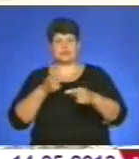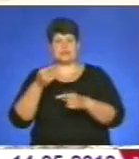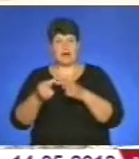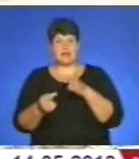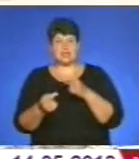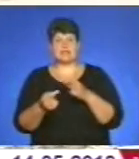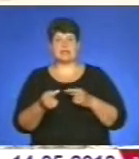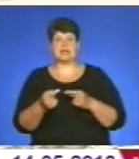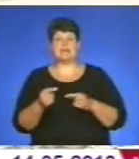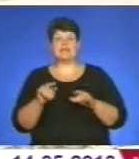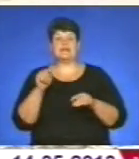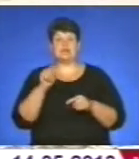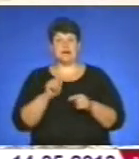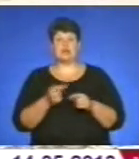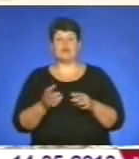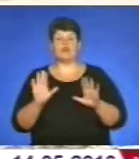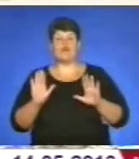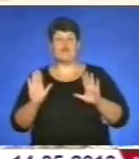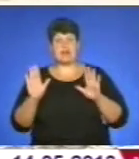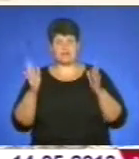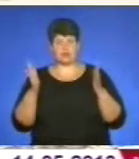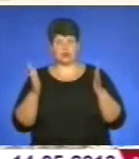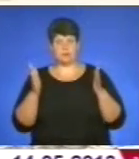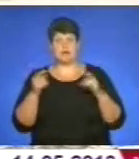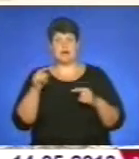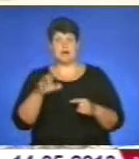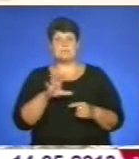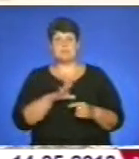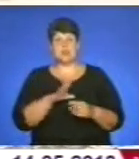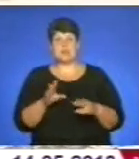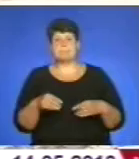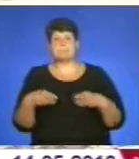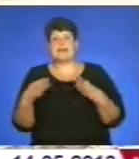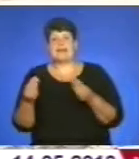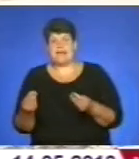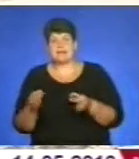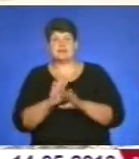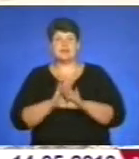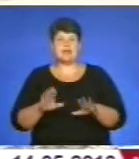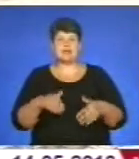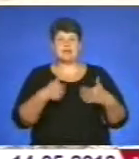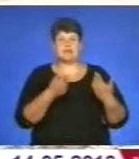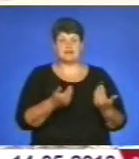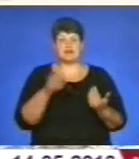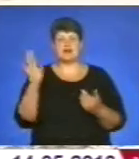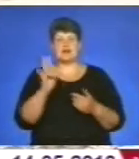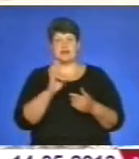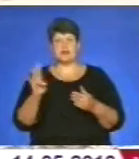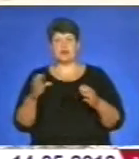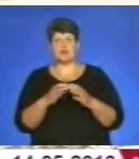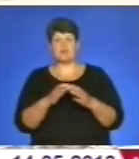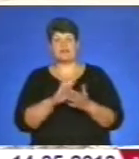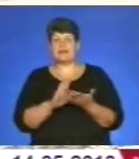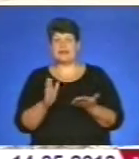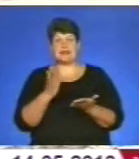В даному випадку вона була передана чи не передана релігійній громаді. Вона, в першу чергу, не поставлена